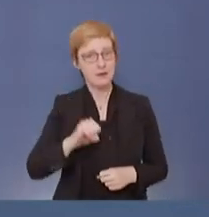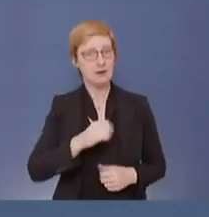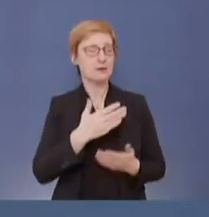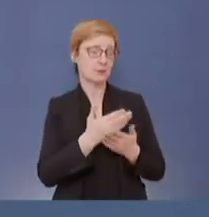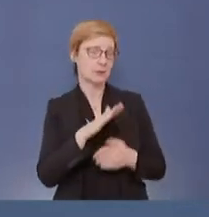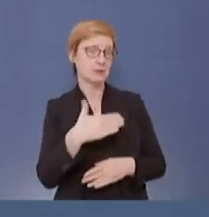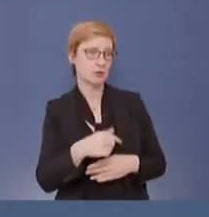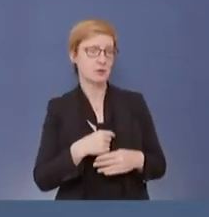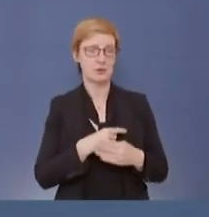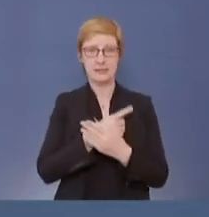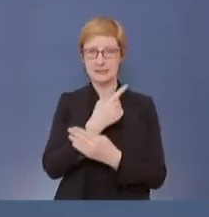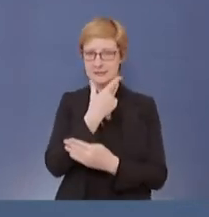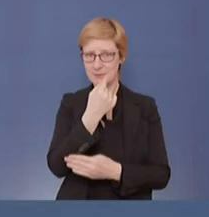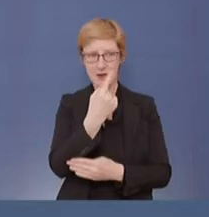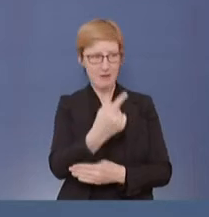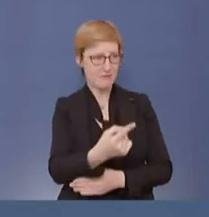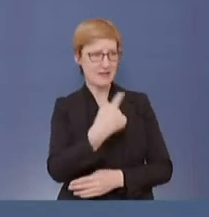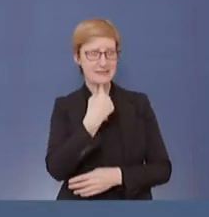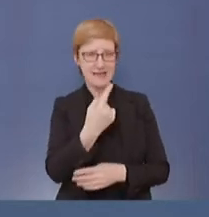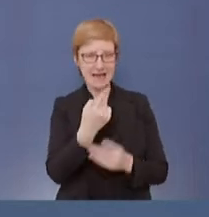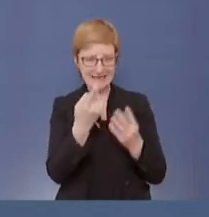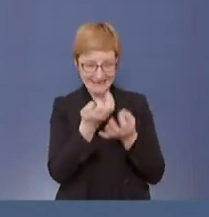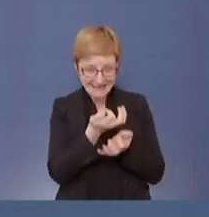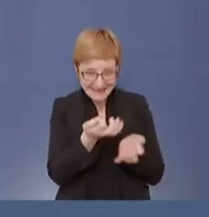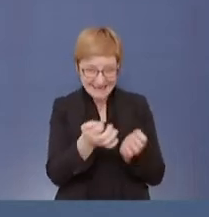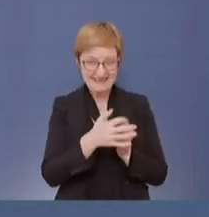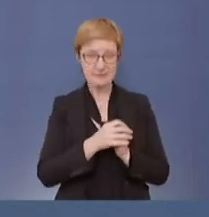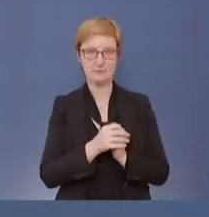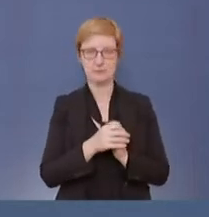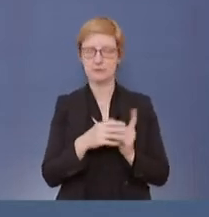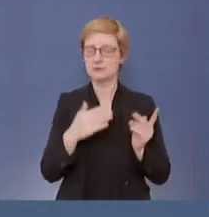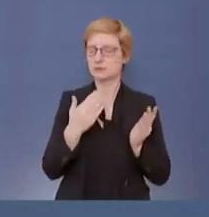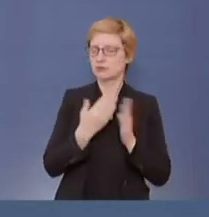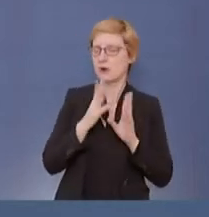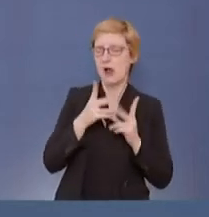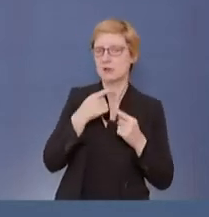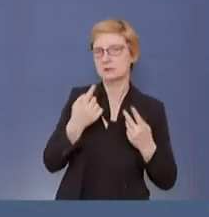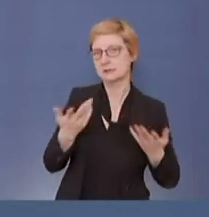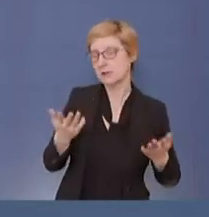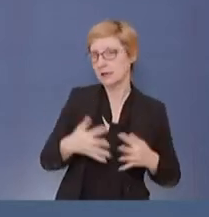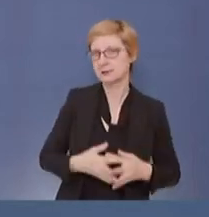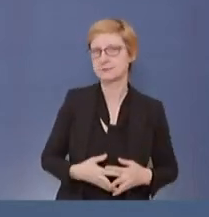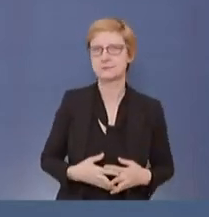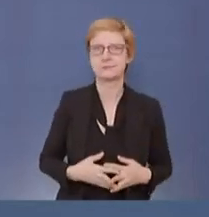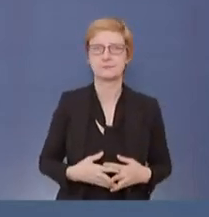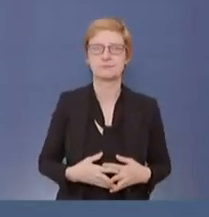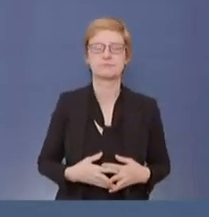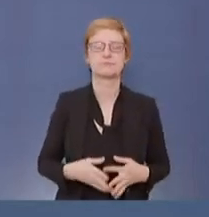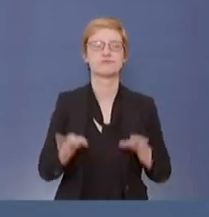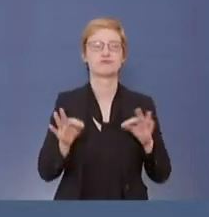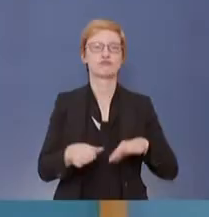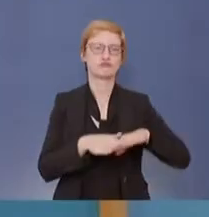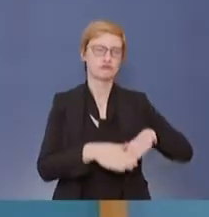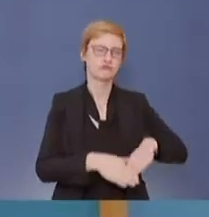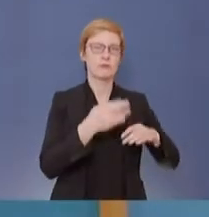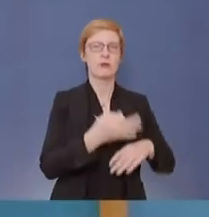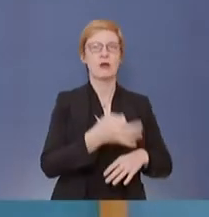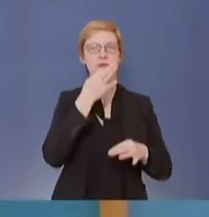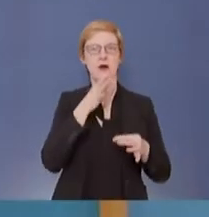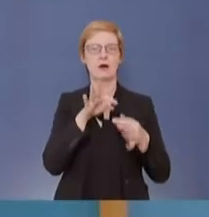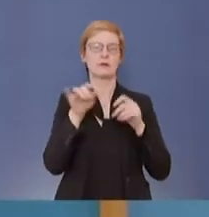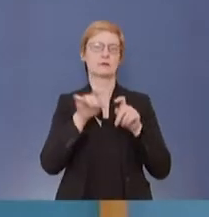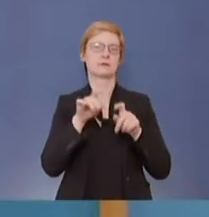keinen Fall dazu Stellung nehmen. Ich glaube, ich habe dazu gesagt, was ich zu sagen habe. Gut, dann habe ich noch eine Frage zur Impfung